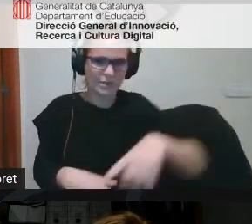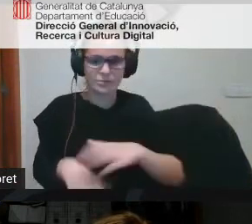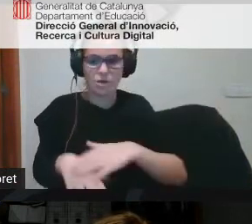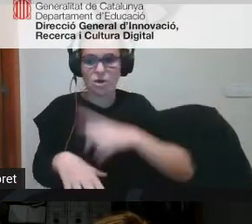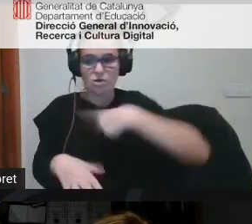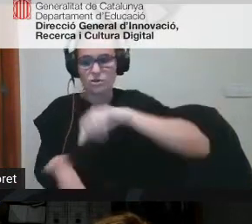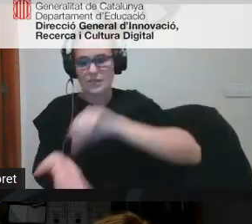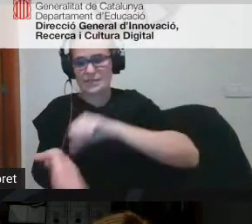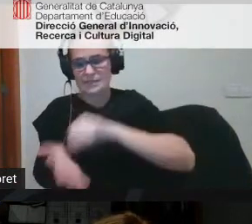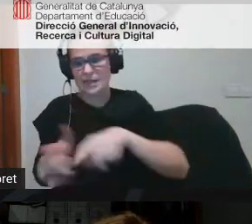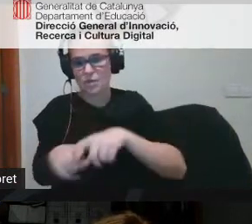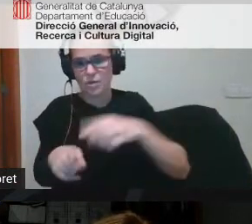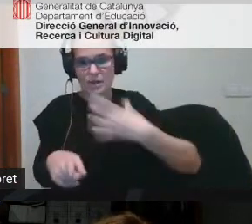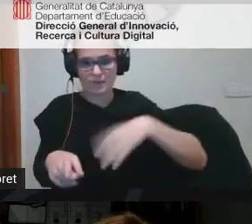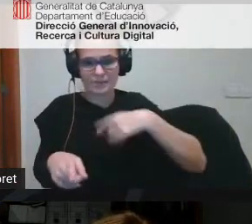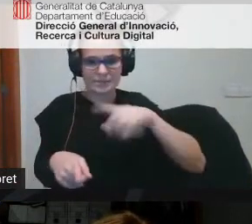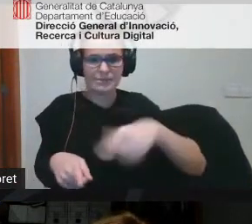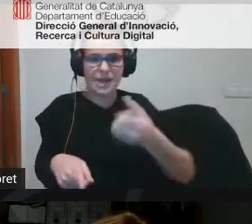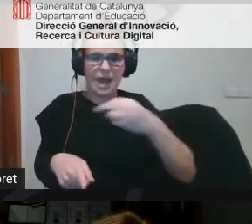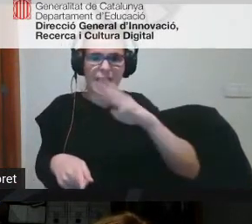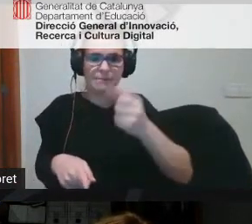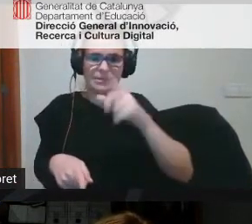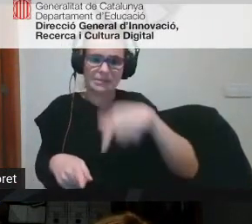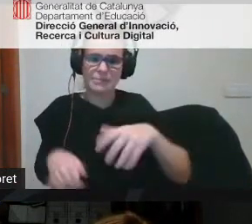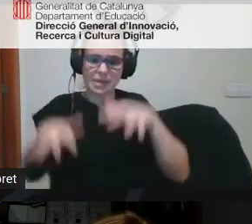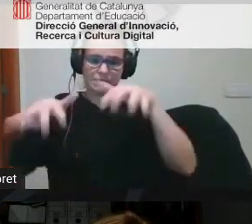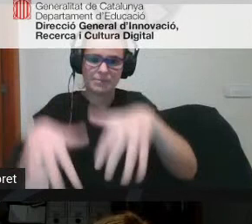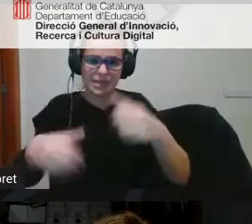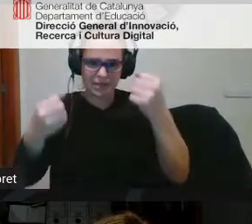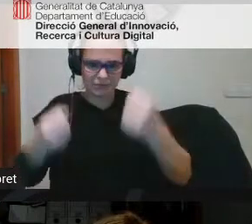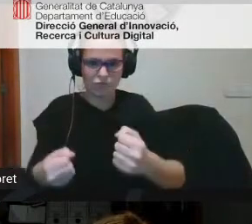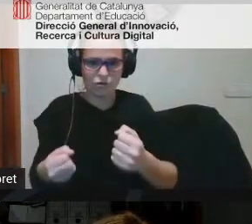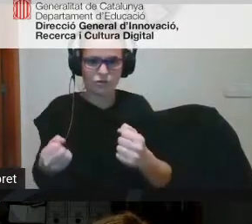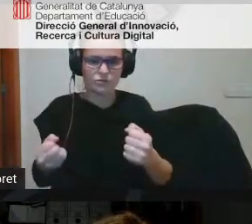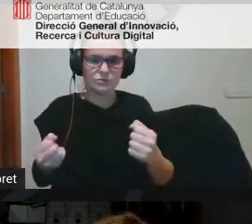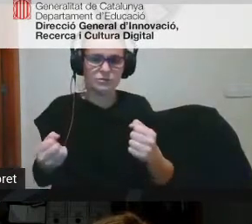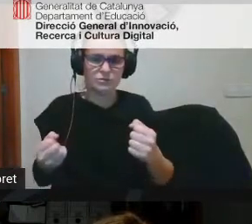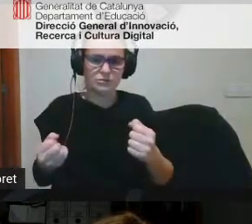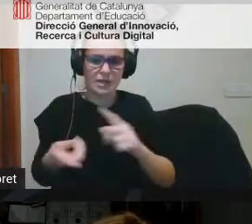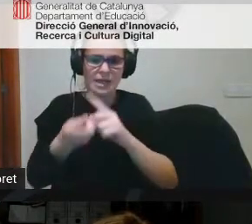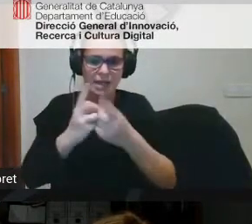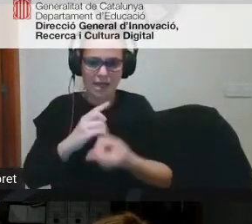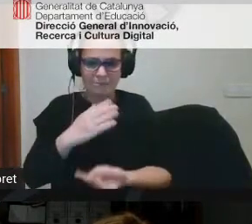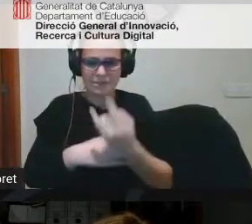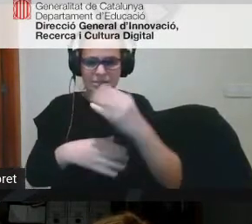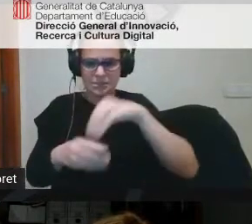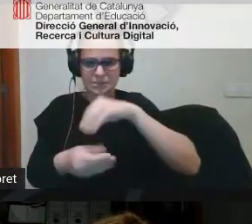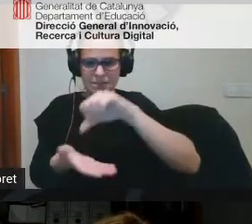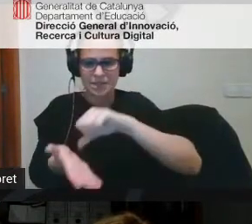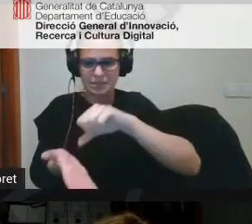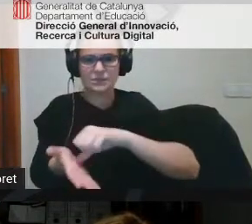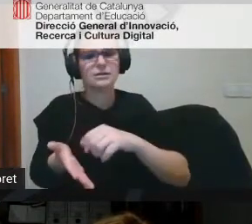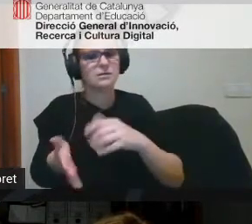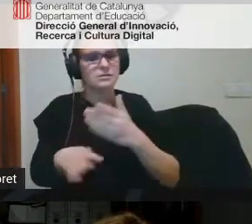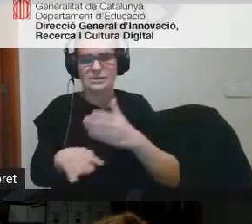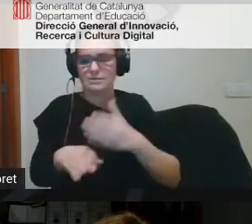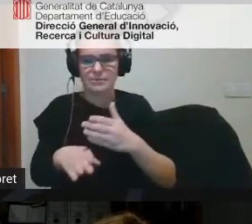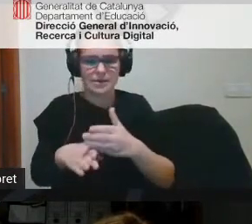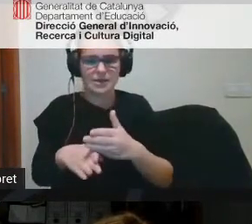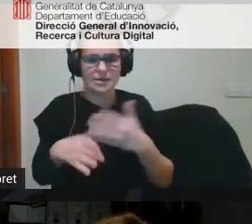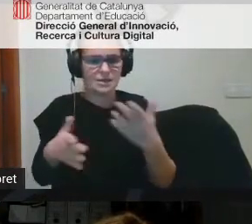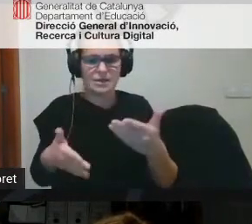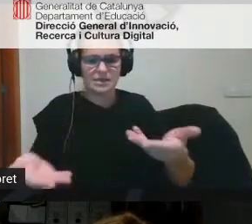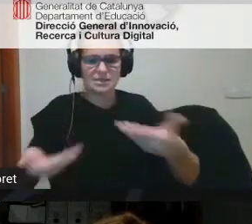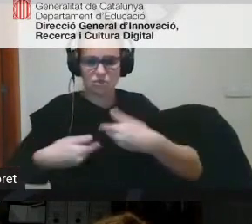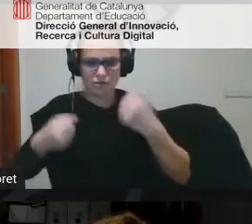la Mercè l'AMPA també està molt implicada en els canvis que es produeixen en el centre i sempre que sempre ens